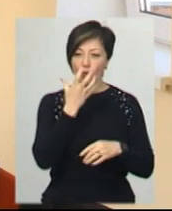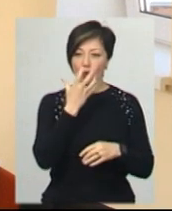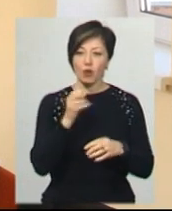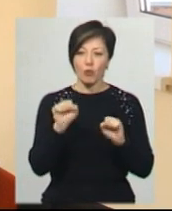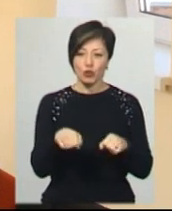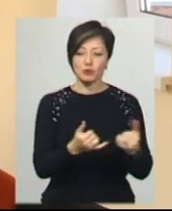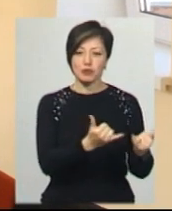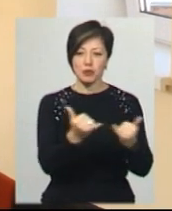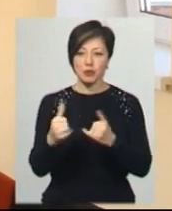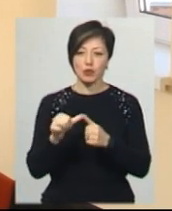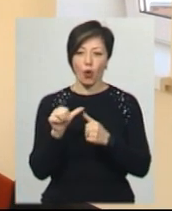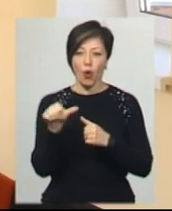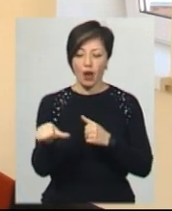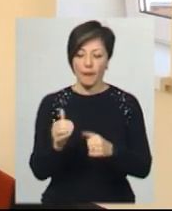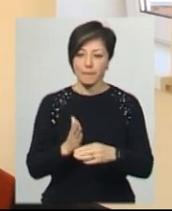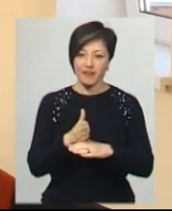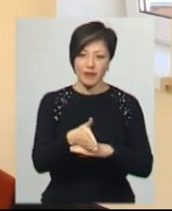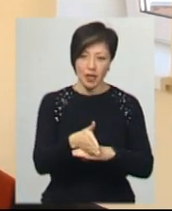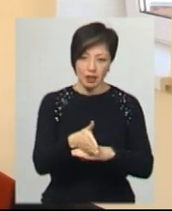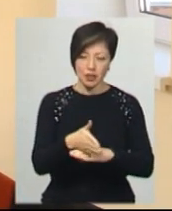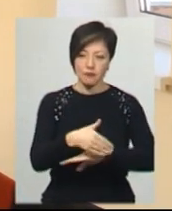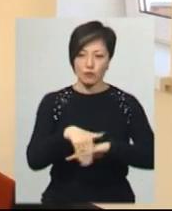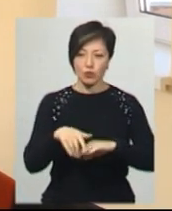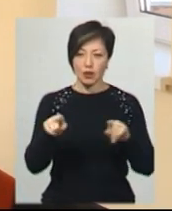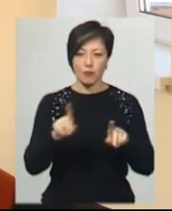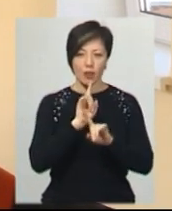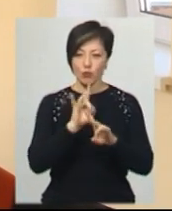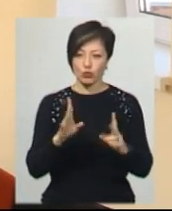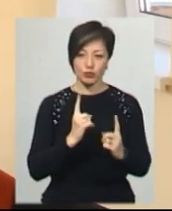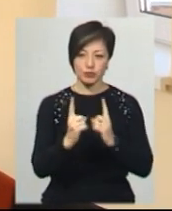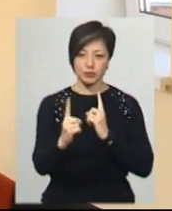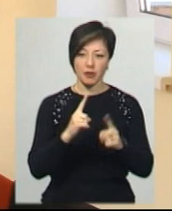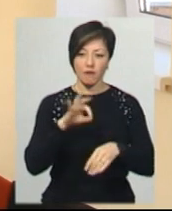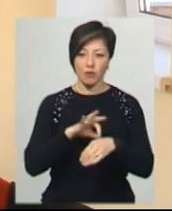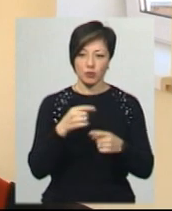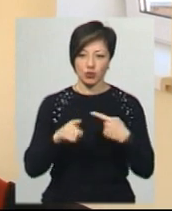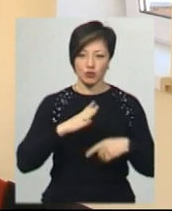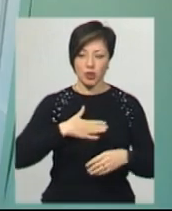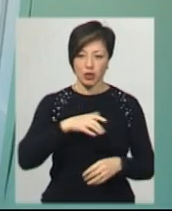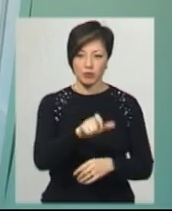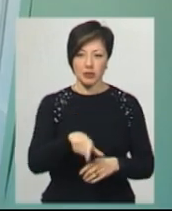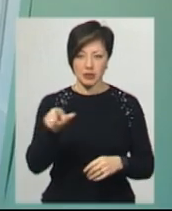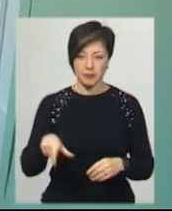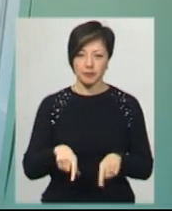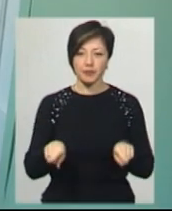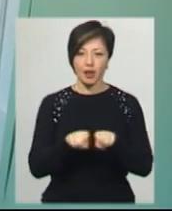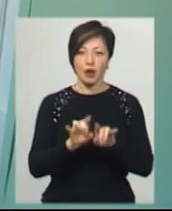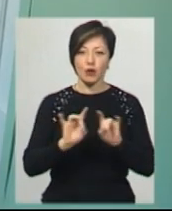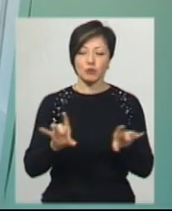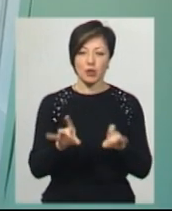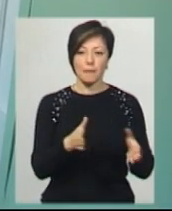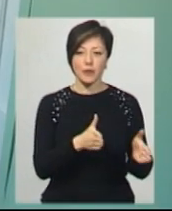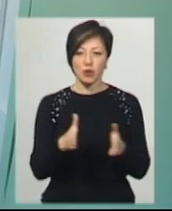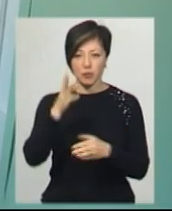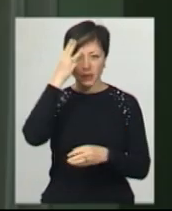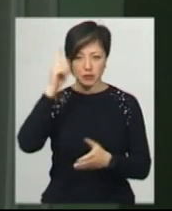забезпечити окремий вхід з вулиці, там, де не будуть пересікатися хворі з іншими нашими пацієнтами. Так розповідає про підготовку